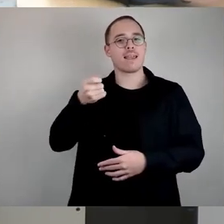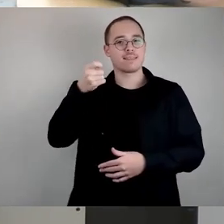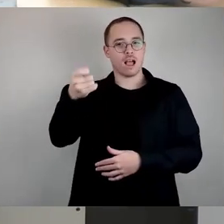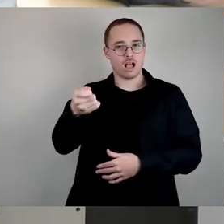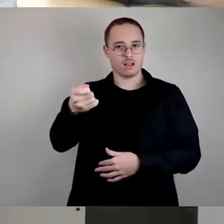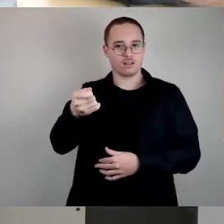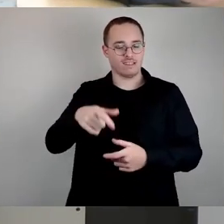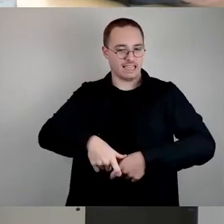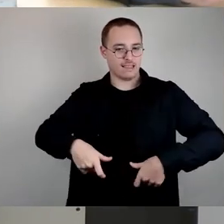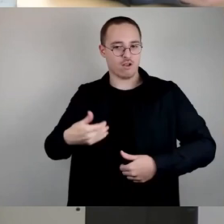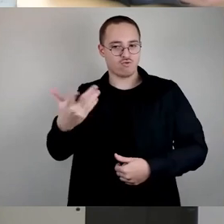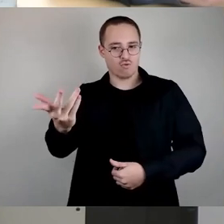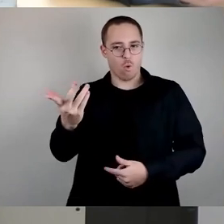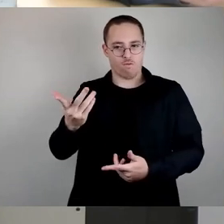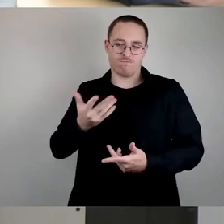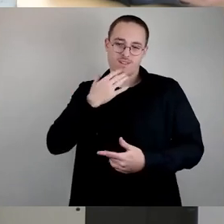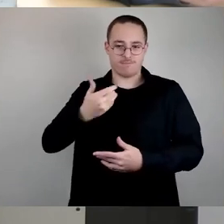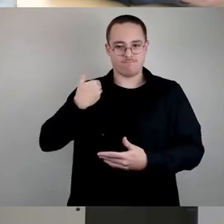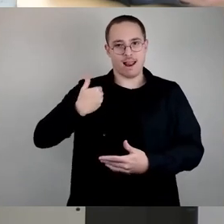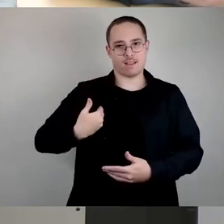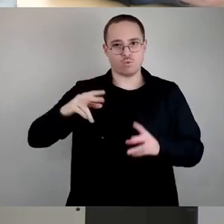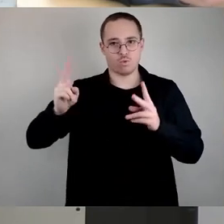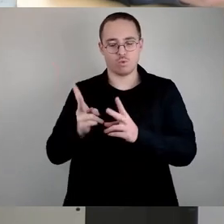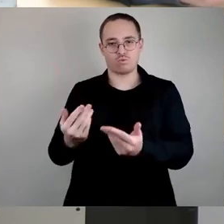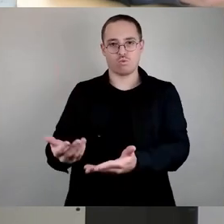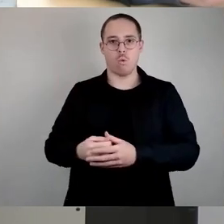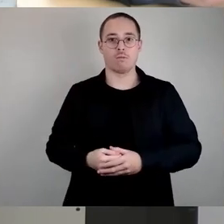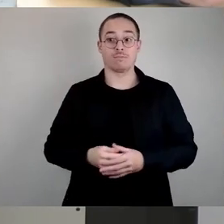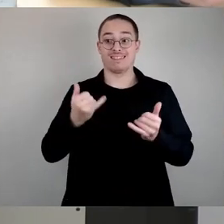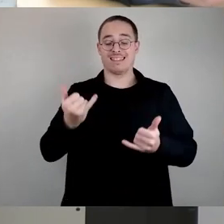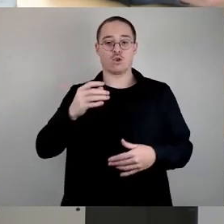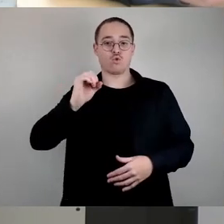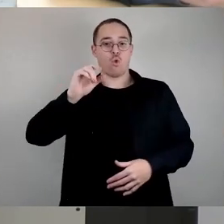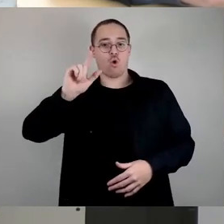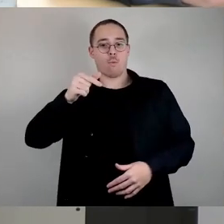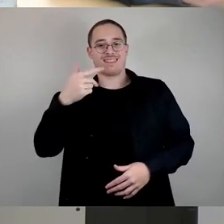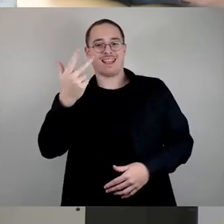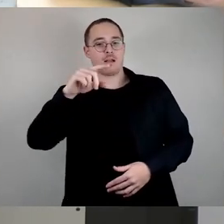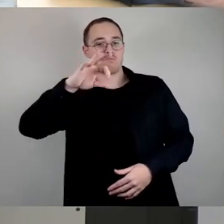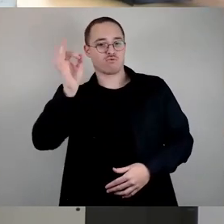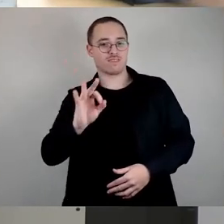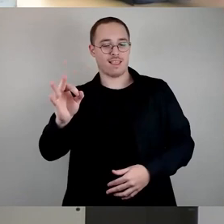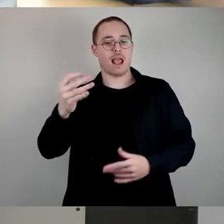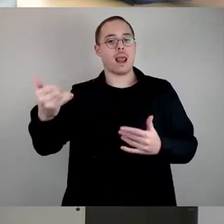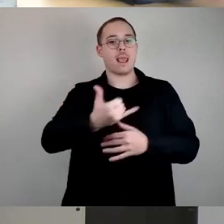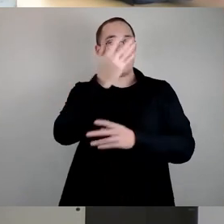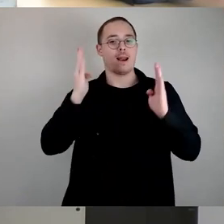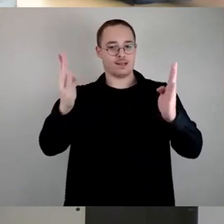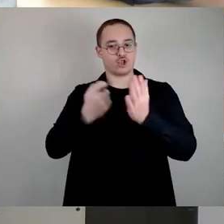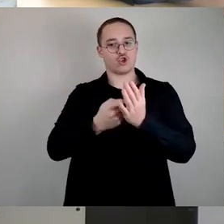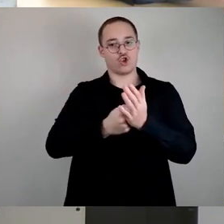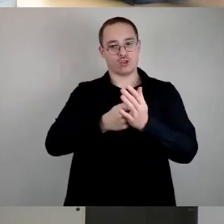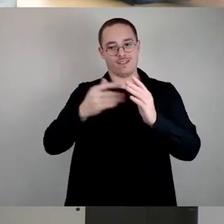jährlichen Absenkung der Beteiligung der Eltern an den Betriebskosten um 0,3 Prozent sowie der einmaligen Reduzierung um 2